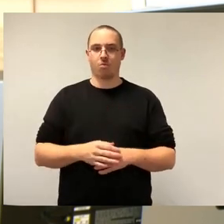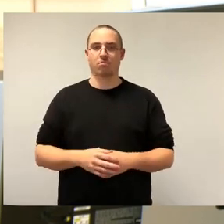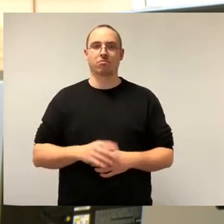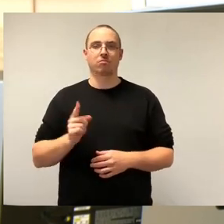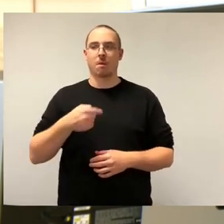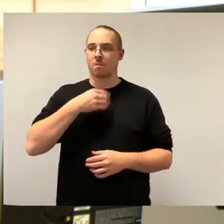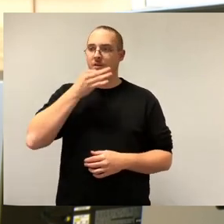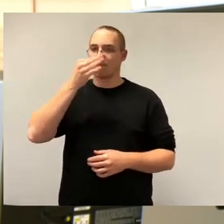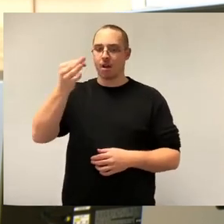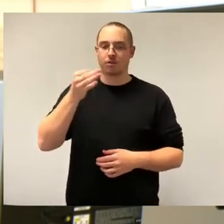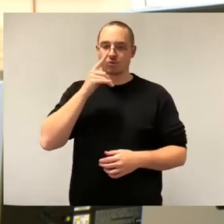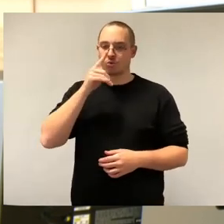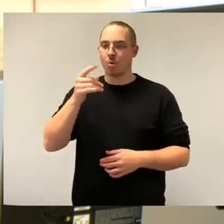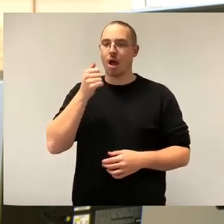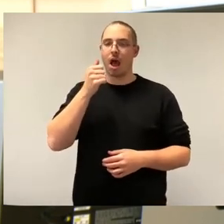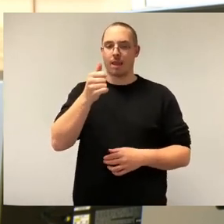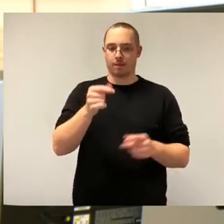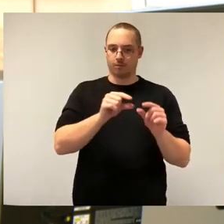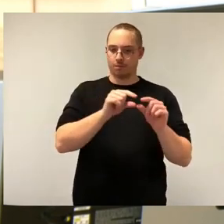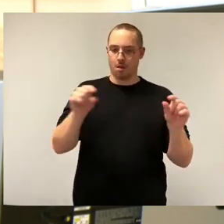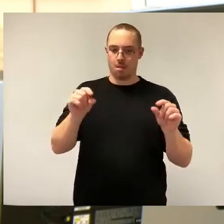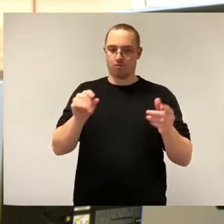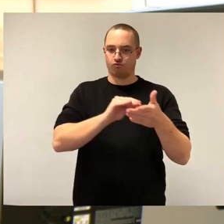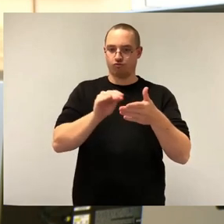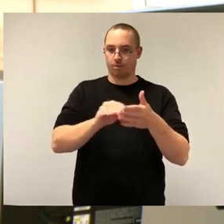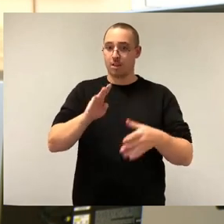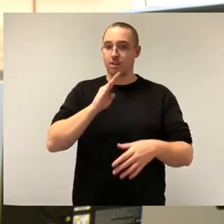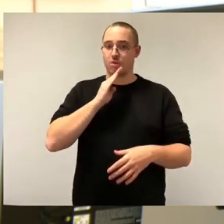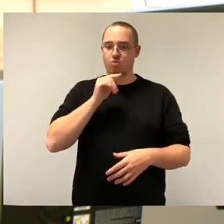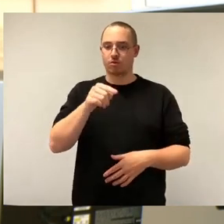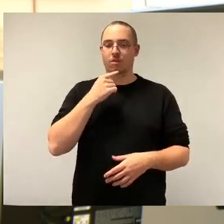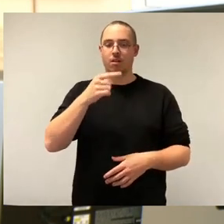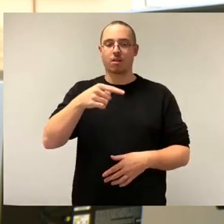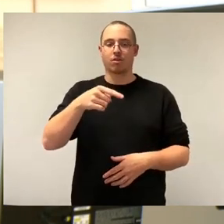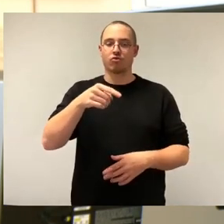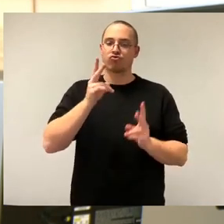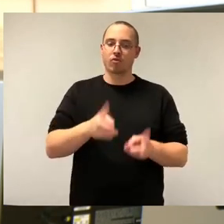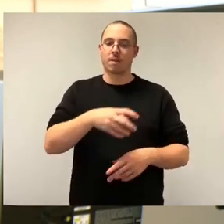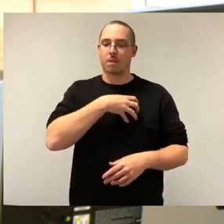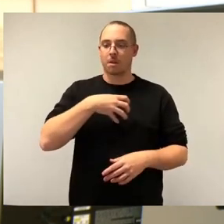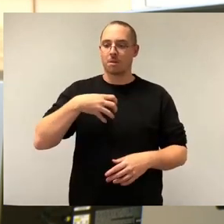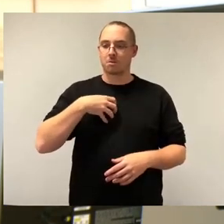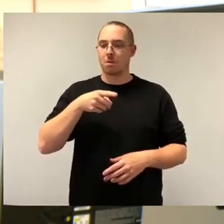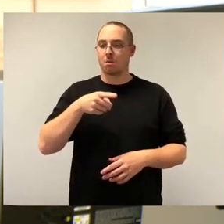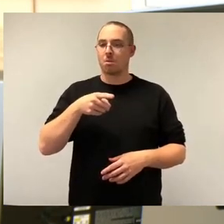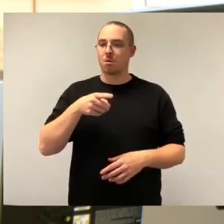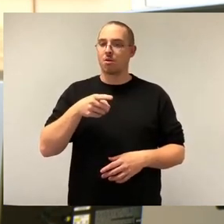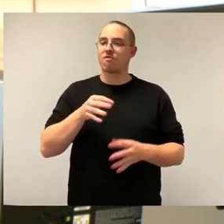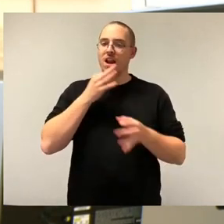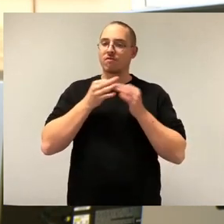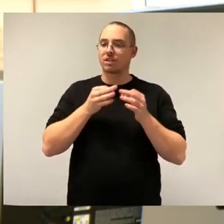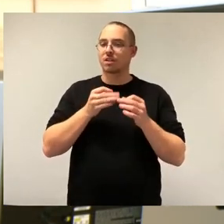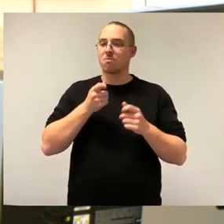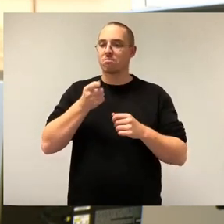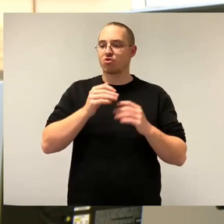erstellt einen qualifizierten Mietspiegel. Punkt. Die Antwort hätte man machen können. Stattdessen haben wir jetzt hier wieder drei